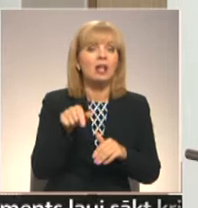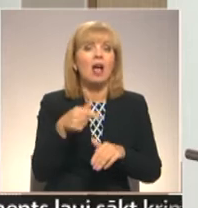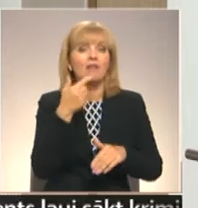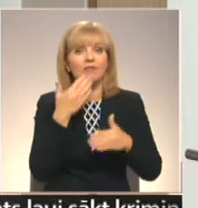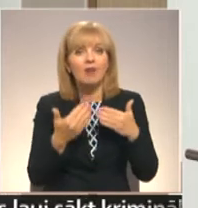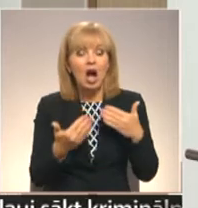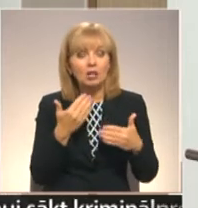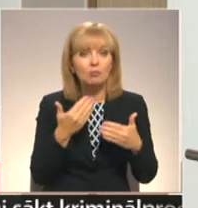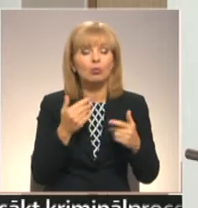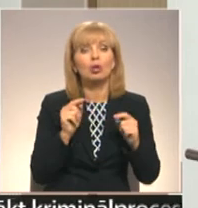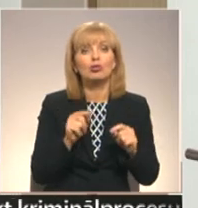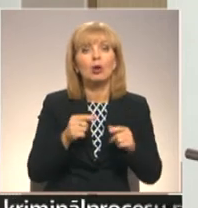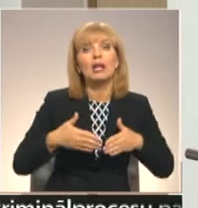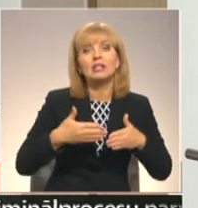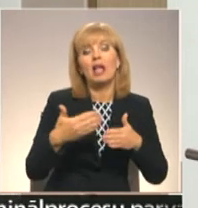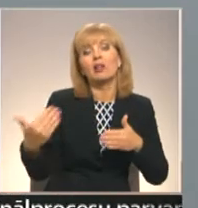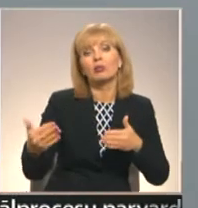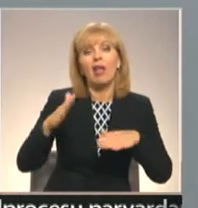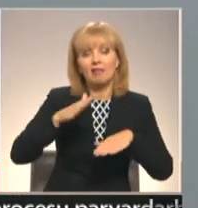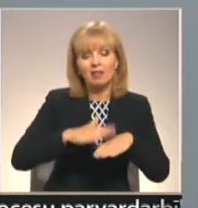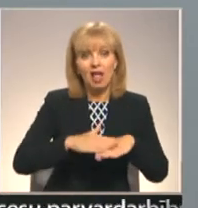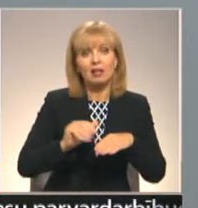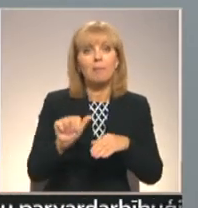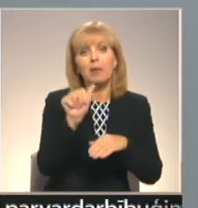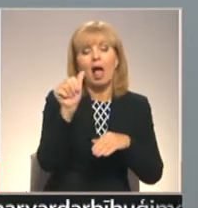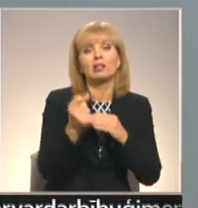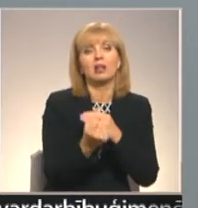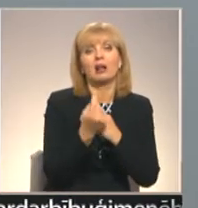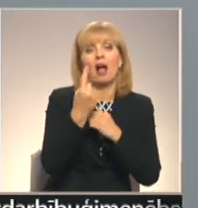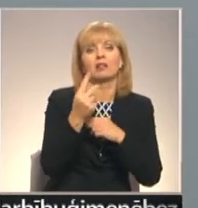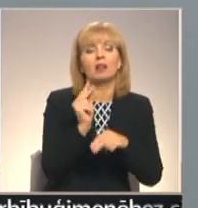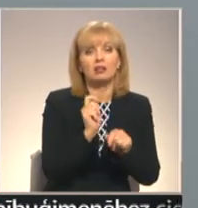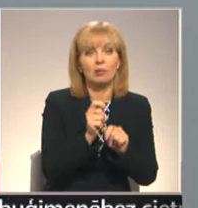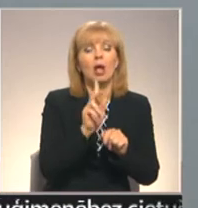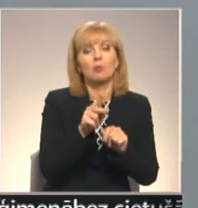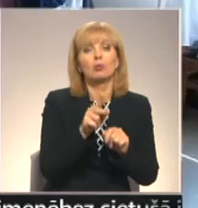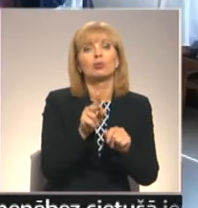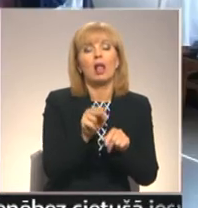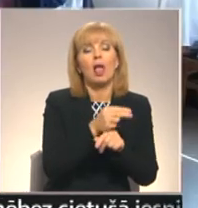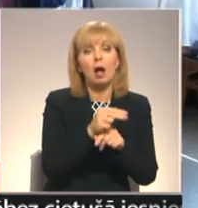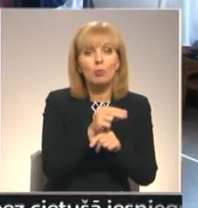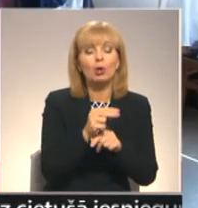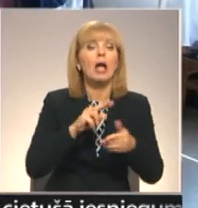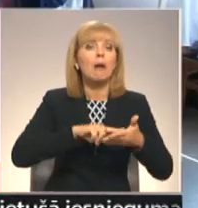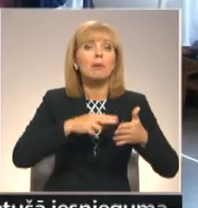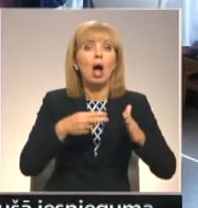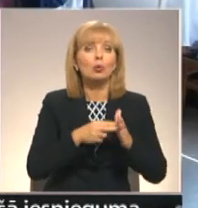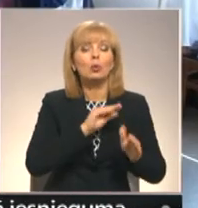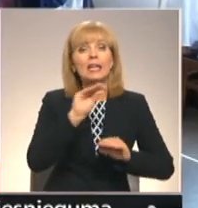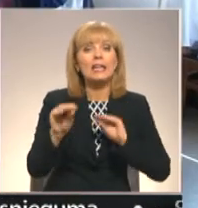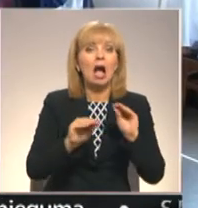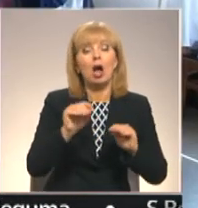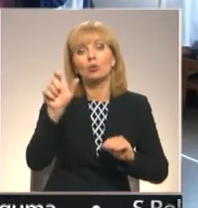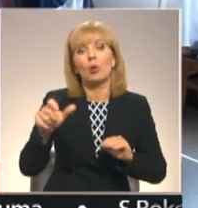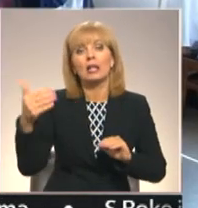tā no ceļa remontiem tā plaisa parādījās, bet arī tā tiks novērsta. Mēs vēl plānojam iekārtot